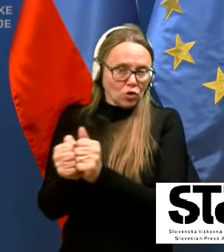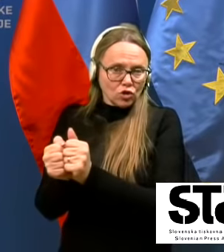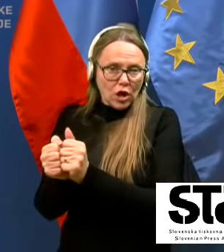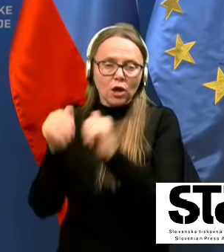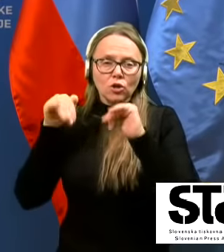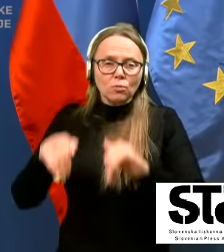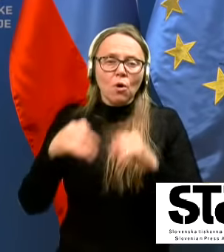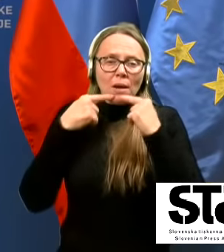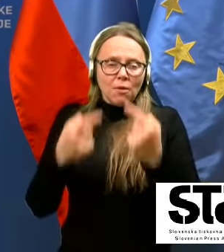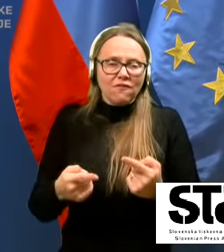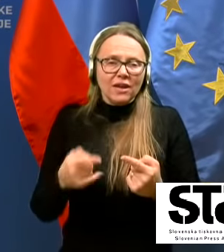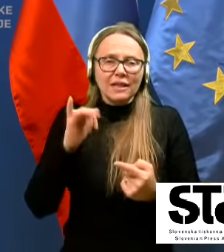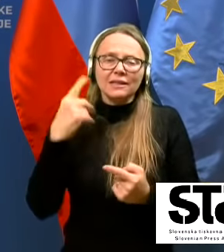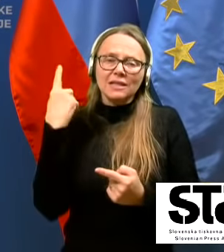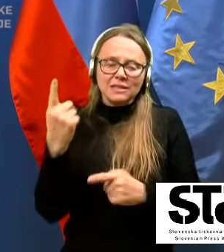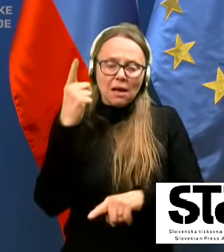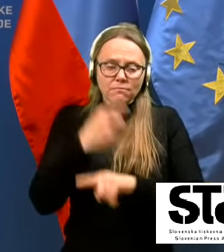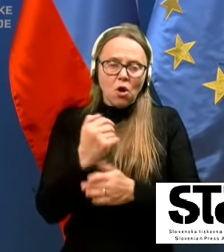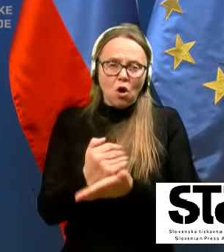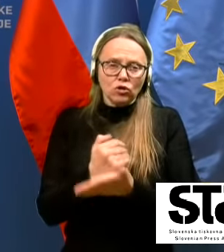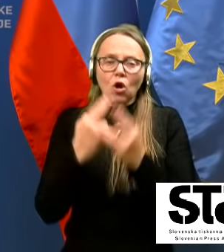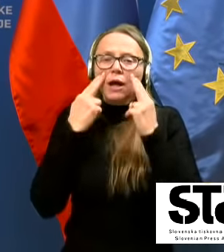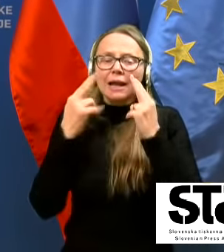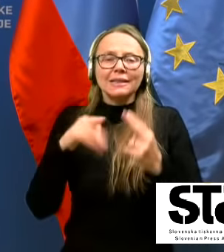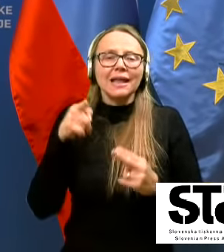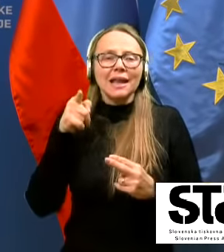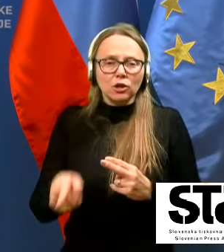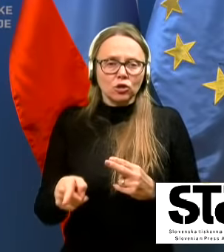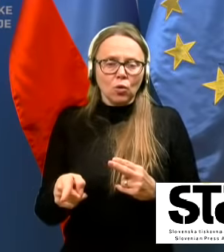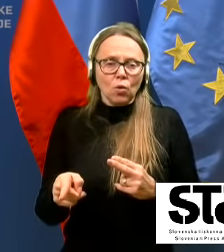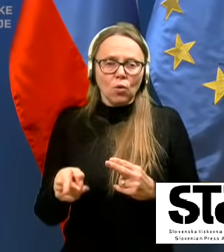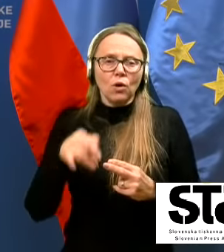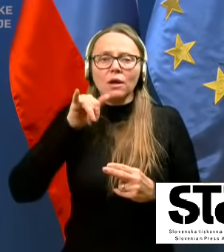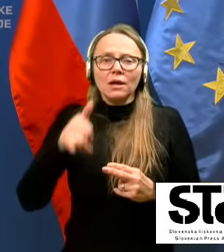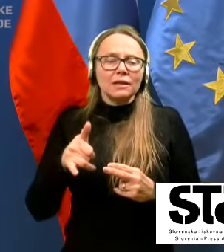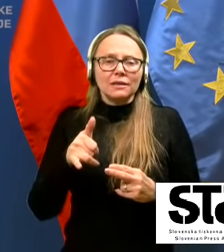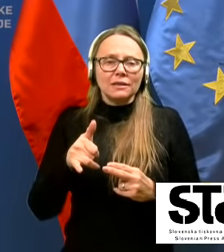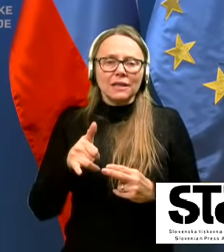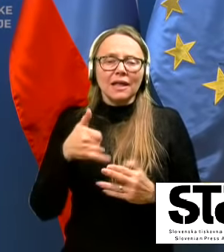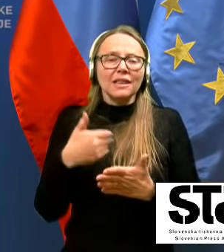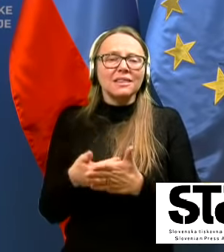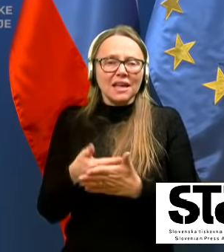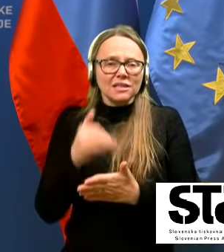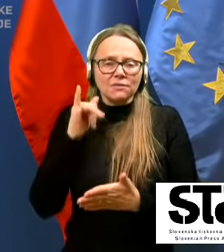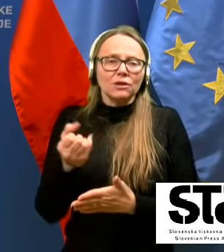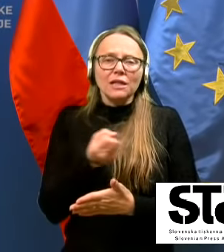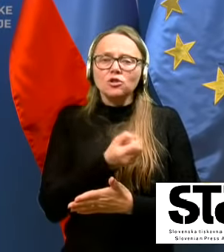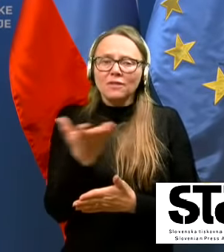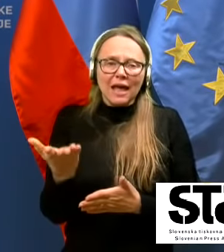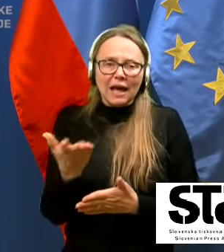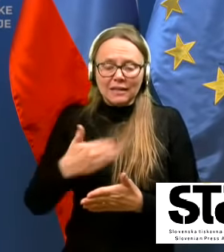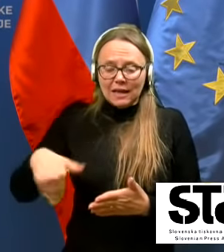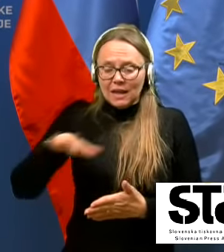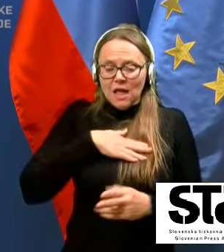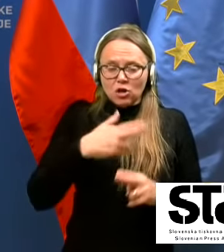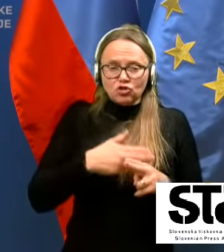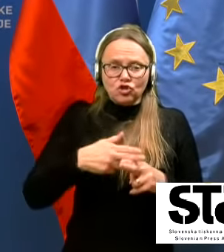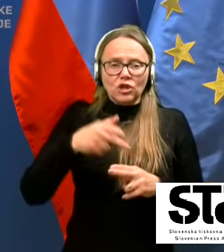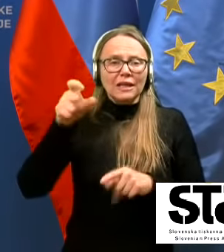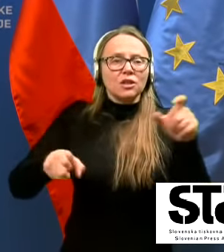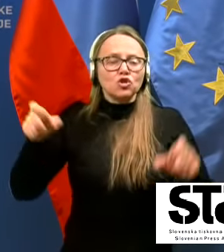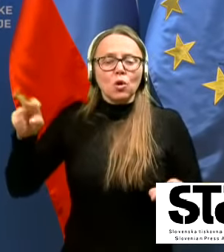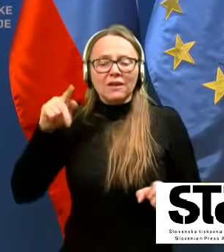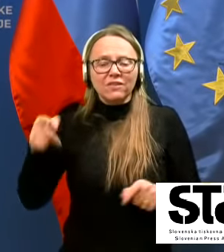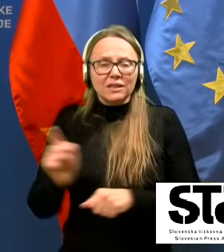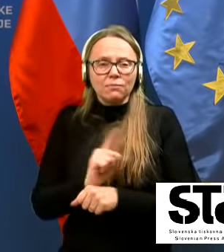povedati, da sam odlog, glede na to, da je nesporno dejstvo, da so nekateri naši državljani v tem